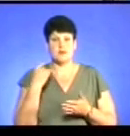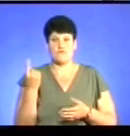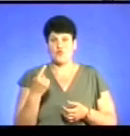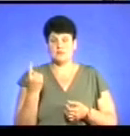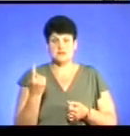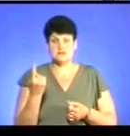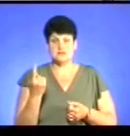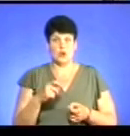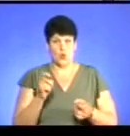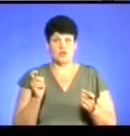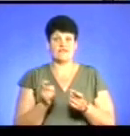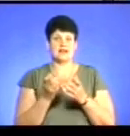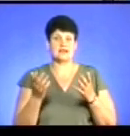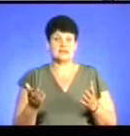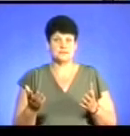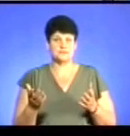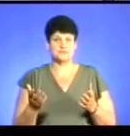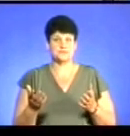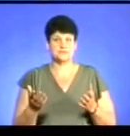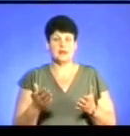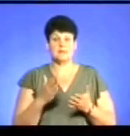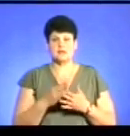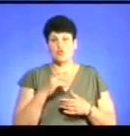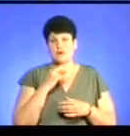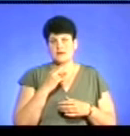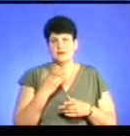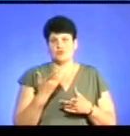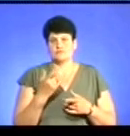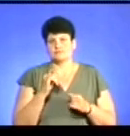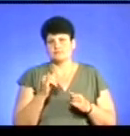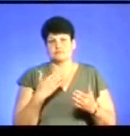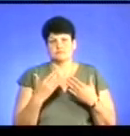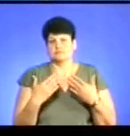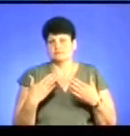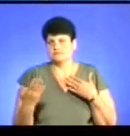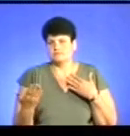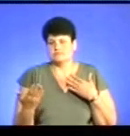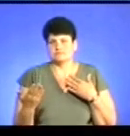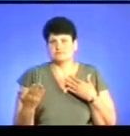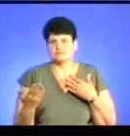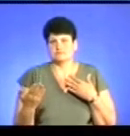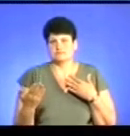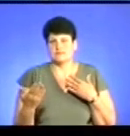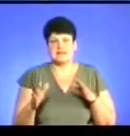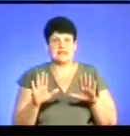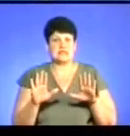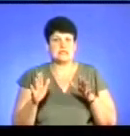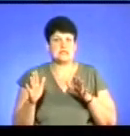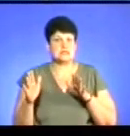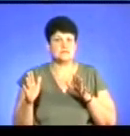конфліктів, мається на увазі яке ось там упереджене оставлення, чи якісь дії,